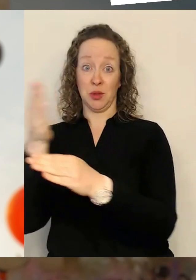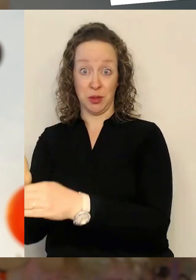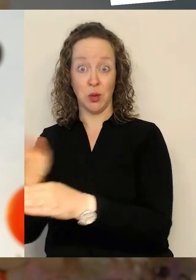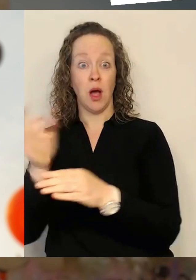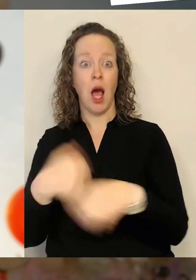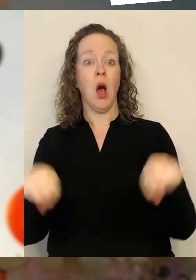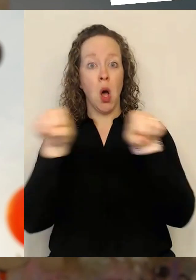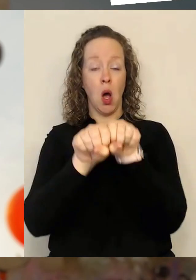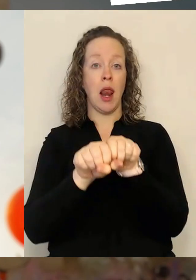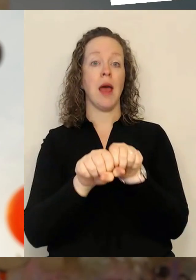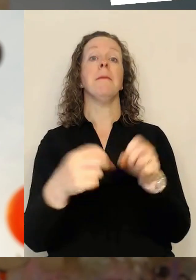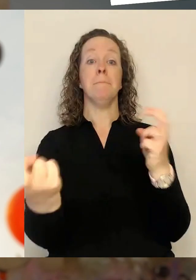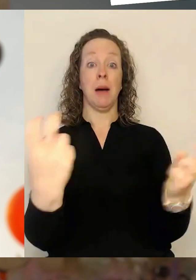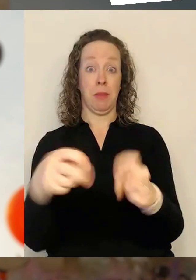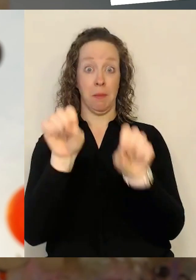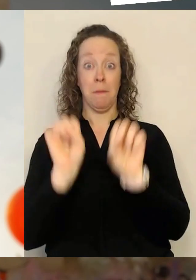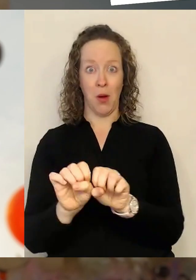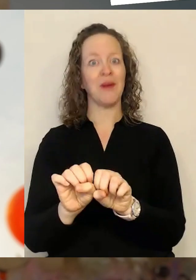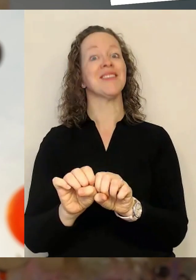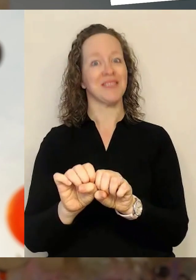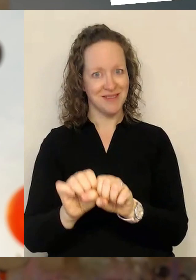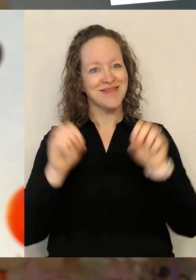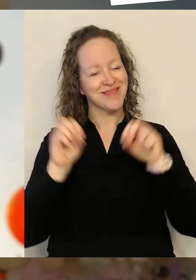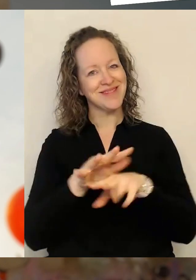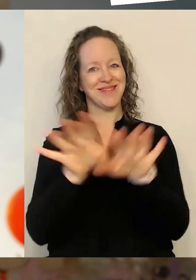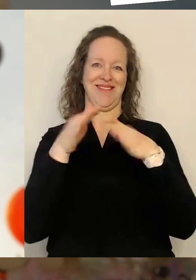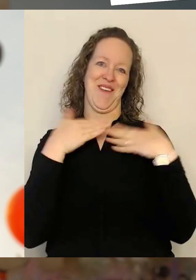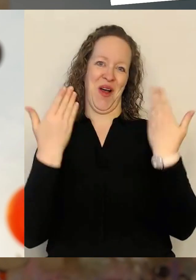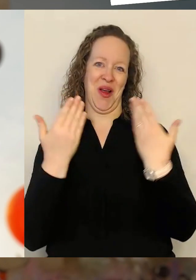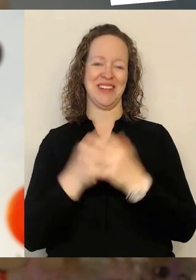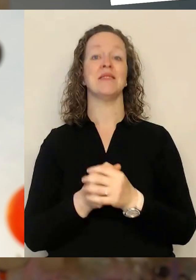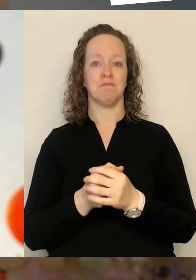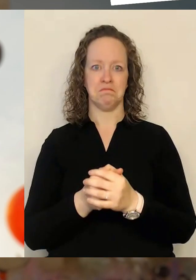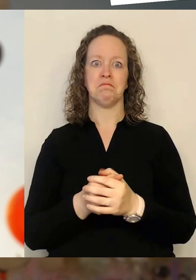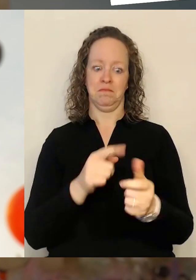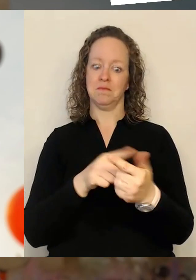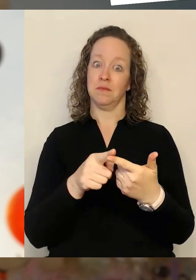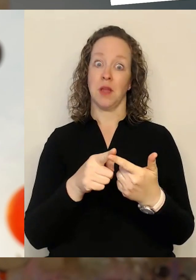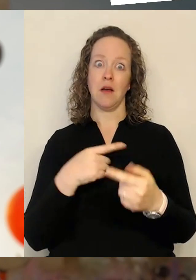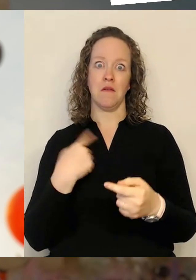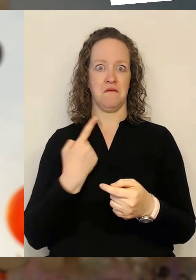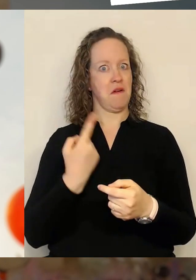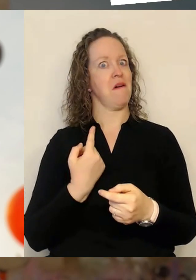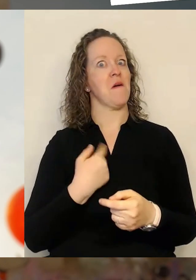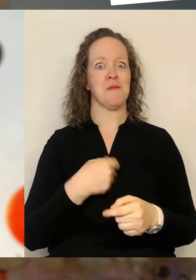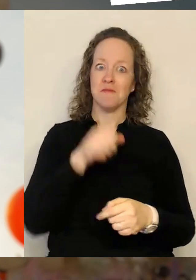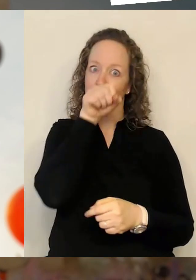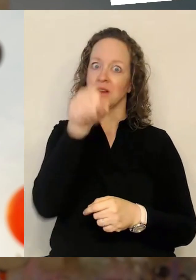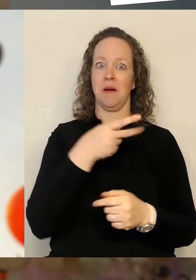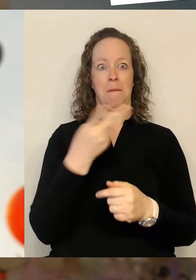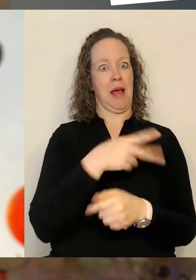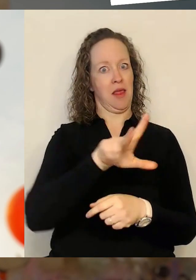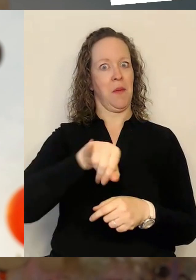ich kann Ihnen verraten, diese Projekte waren auch zwei unserer größten Favoriten, denn sie zeigen wirklich auf beeindruckende Weise,